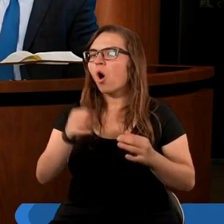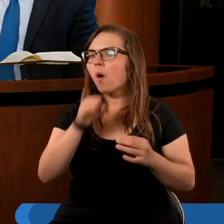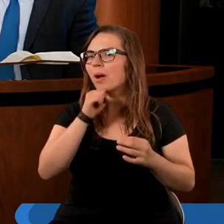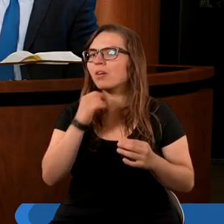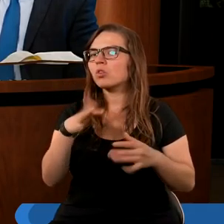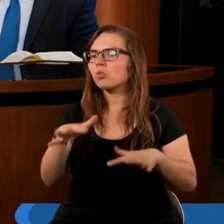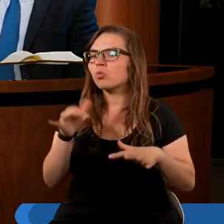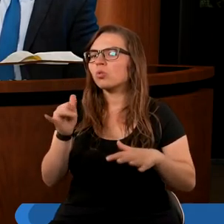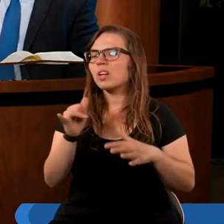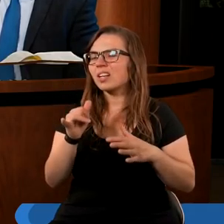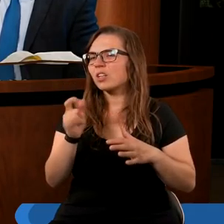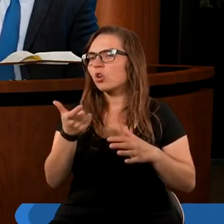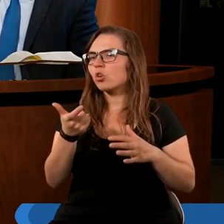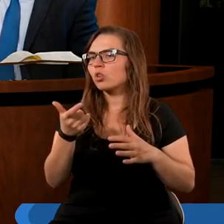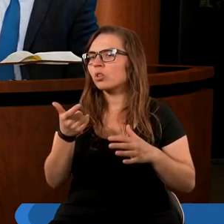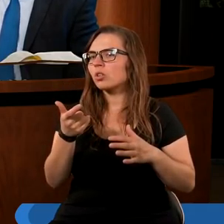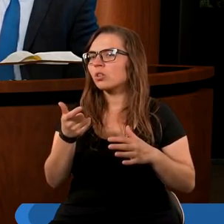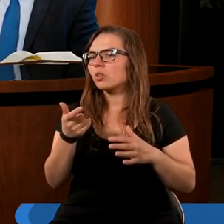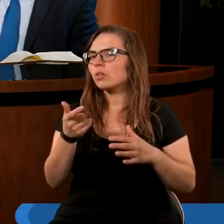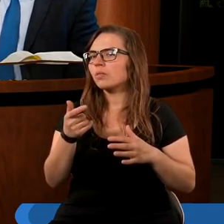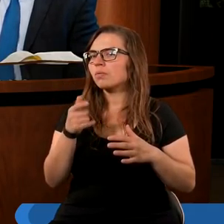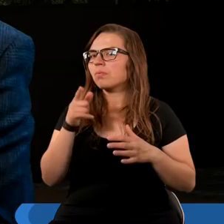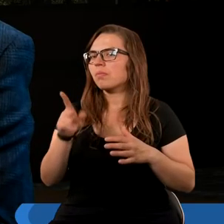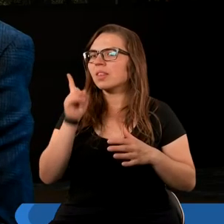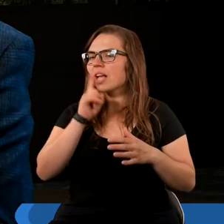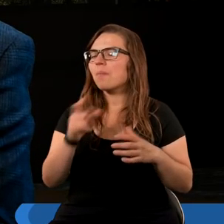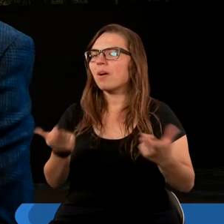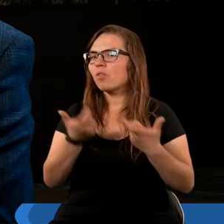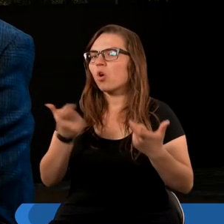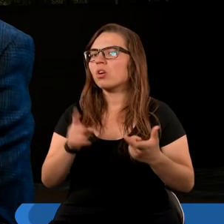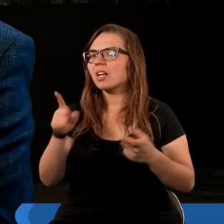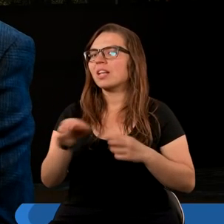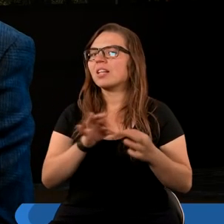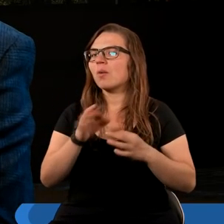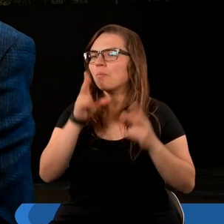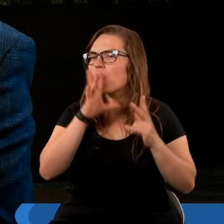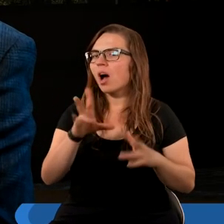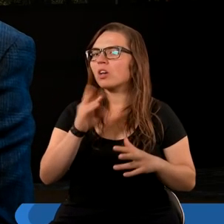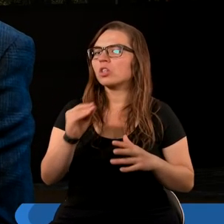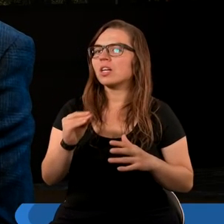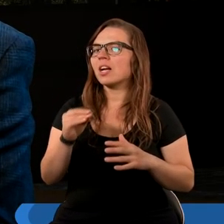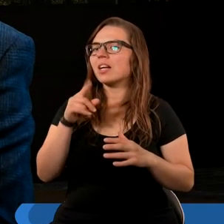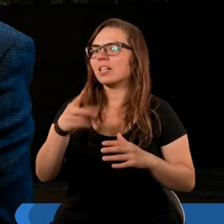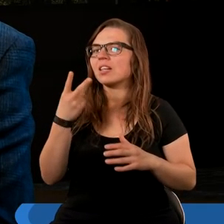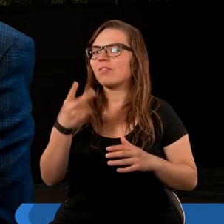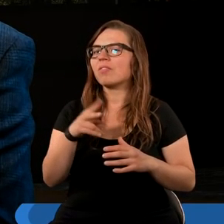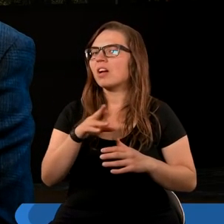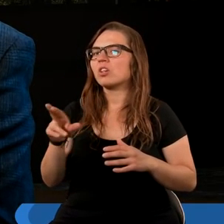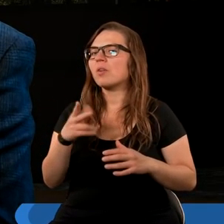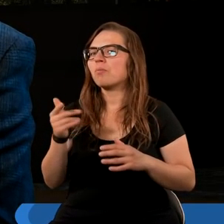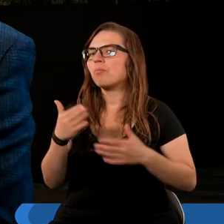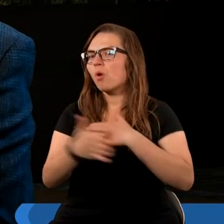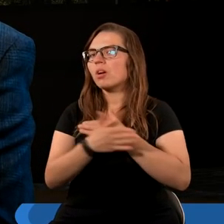mówić tak dużo, że aż się wystraszymy. Prawda? Przecież te bestie są naprawdę groźne. A historia pokazuje, że krwiożerczość